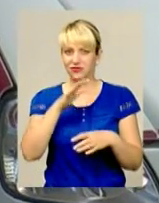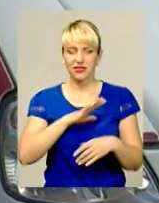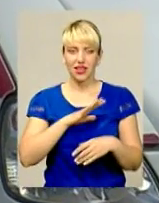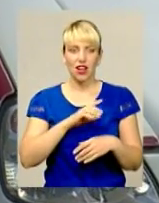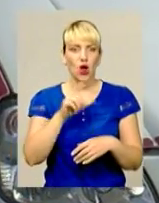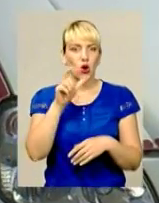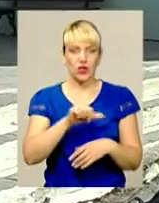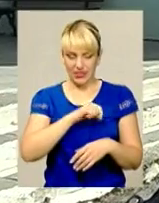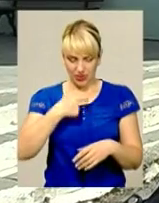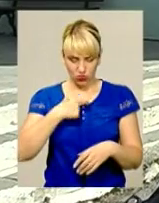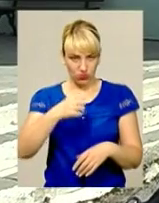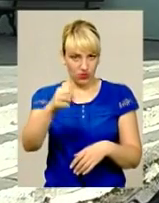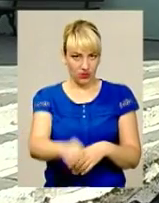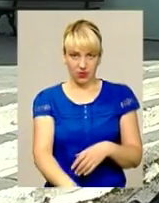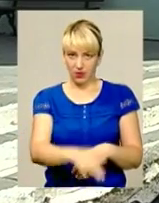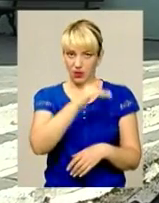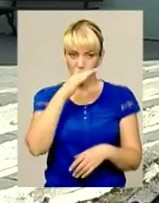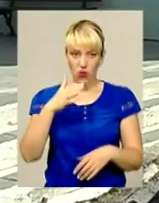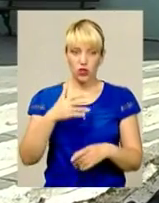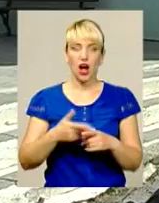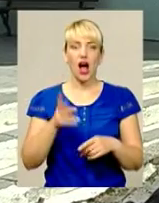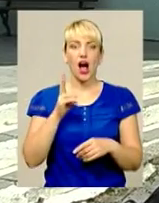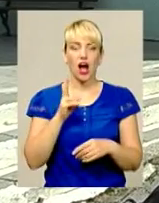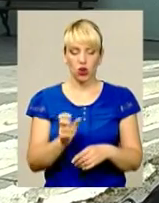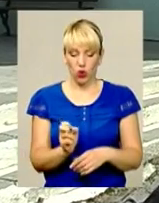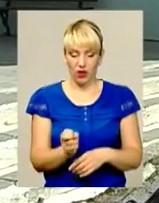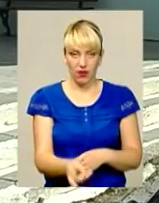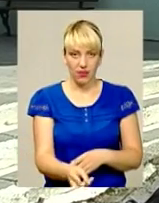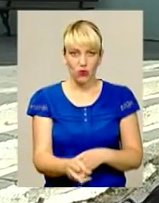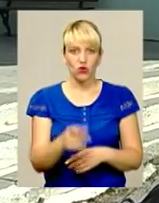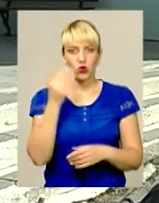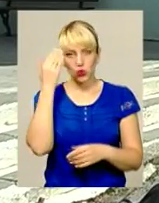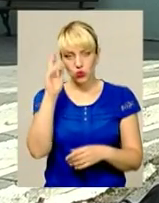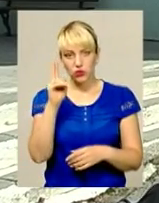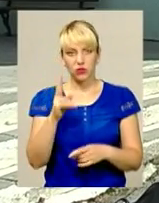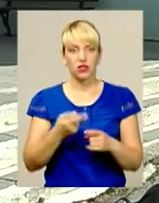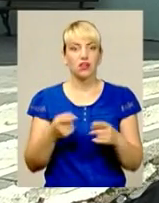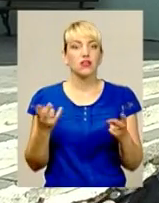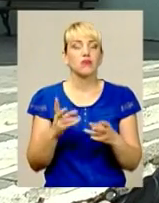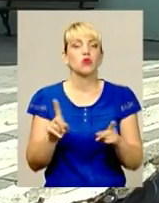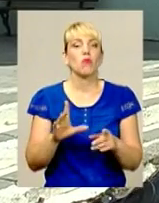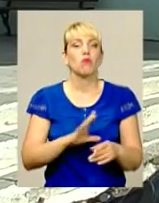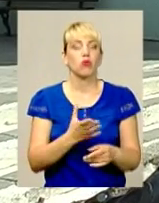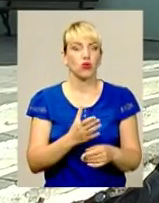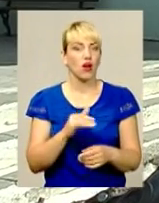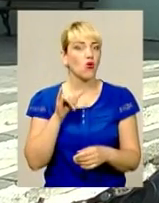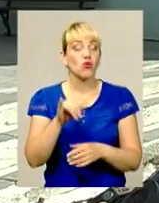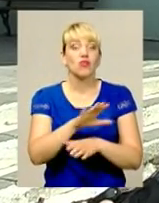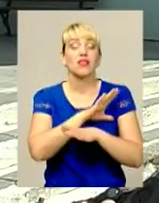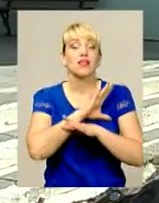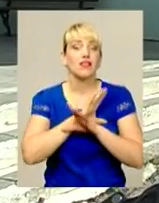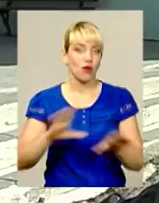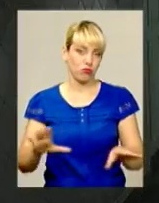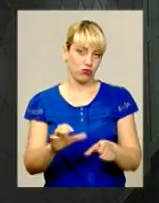сама під ноги не може кинути гранату, а щоб кинути гранату під ноги, то треба десь її мати. А в нього гранати не було, це